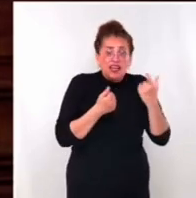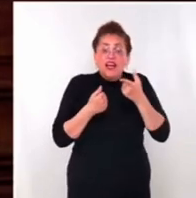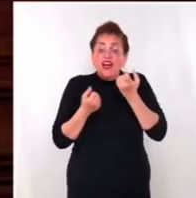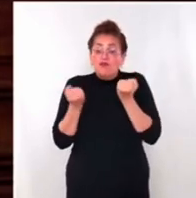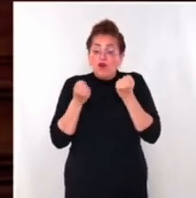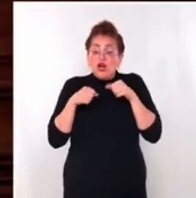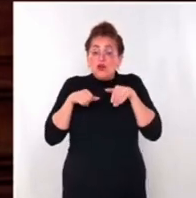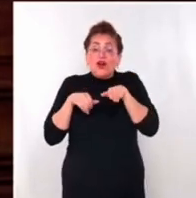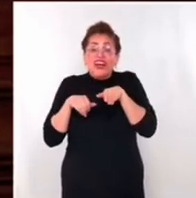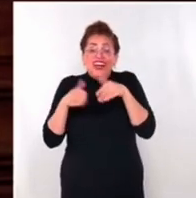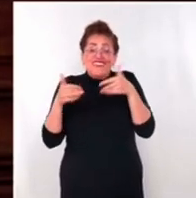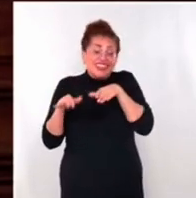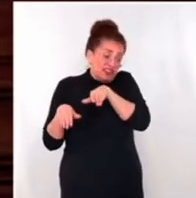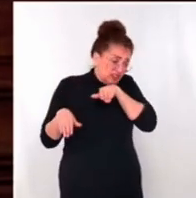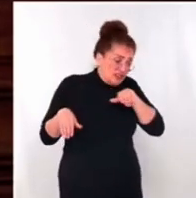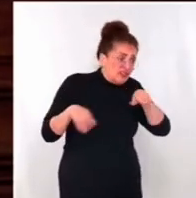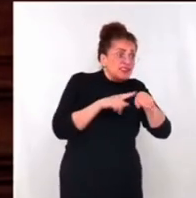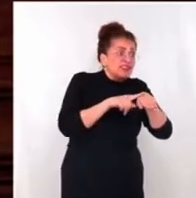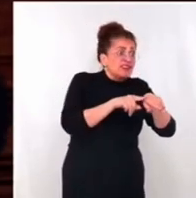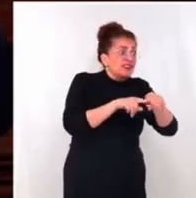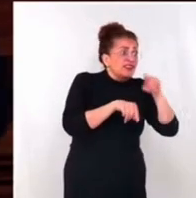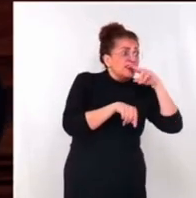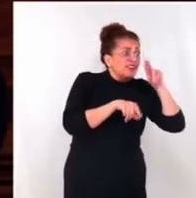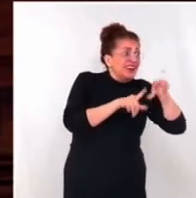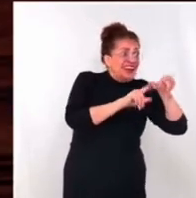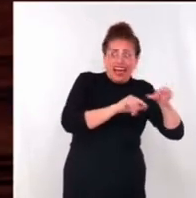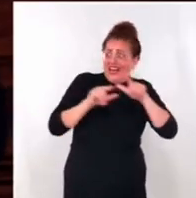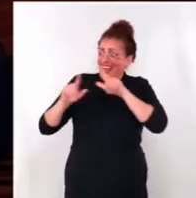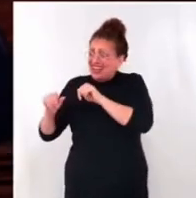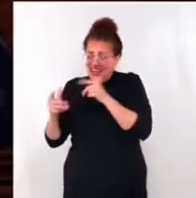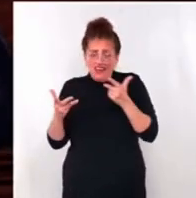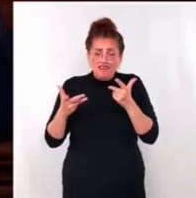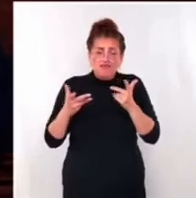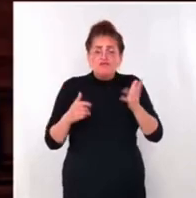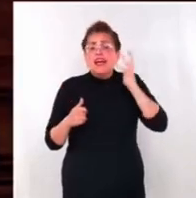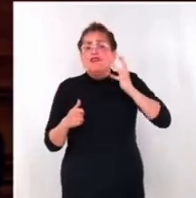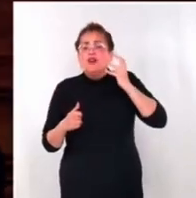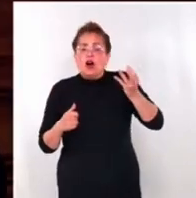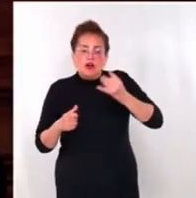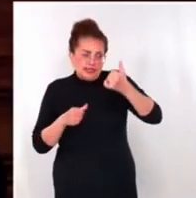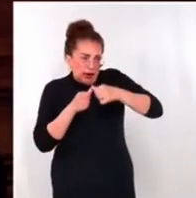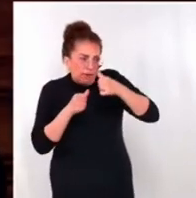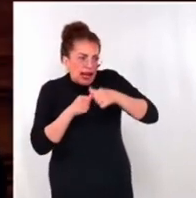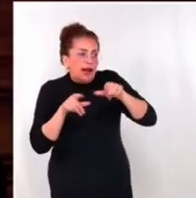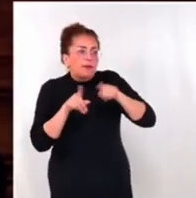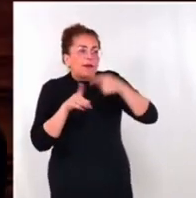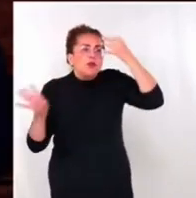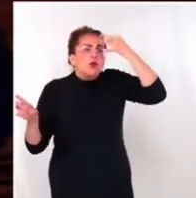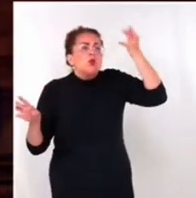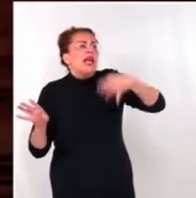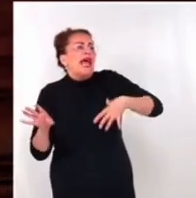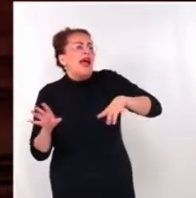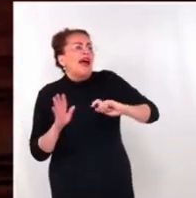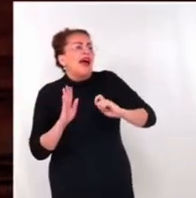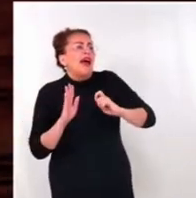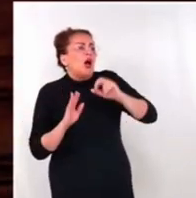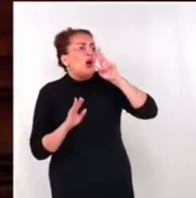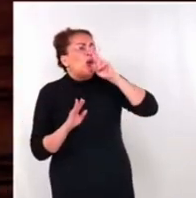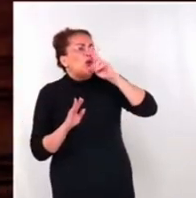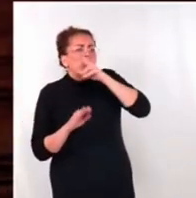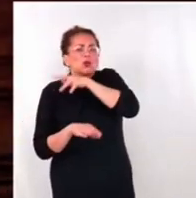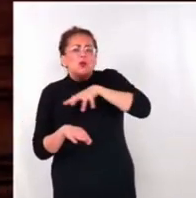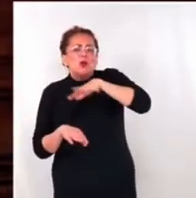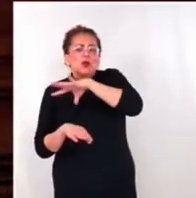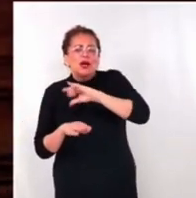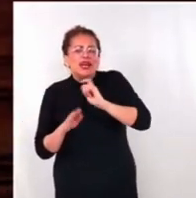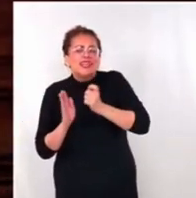augmenté. Or, on ne peut pas dire, comme à d'autres époques, on a dit que le nuage de Tchernobyl s'arrêtait aux frontières, eh bien que la pollution à cet endroit